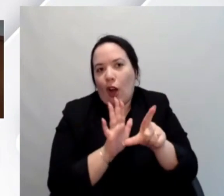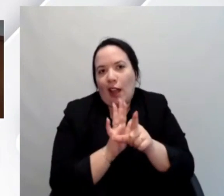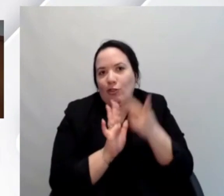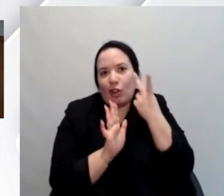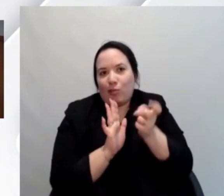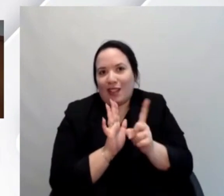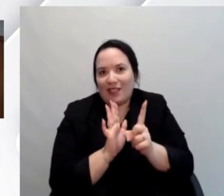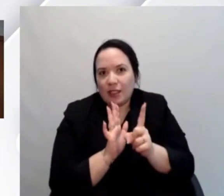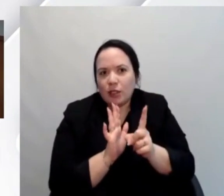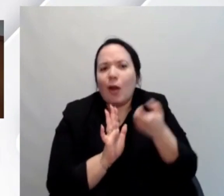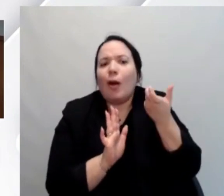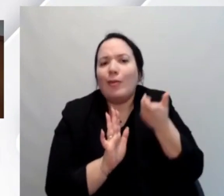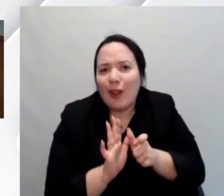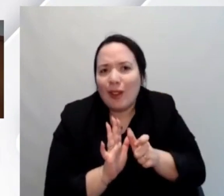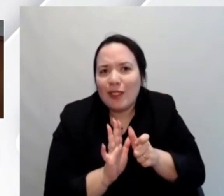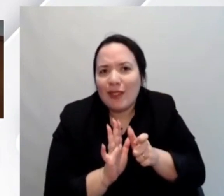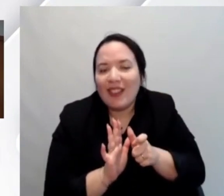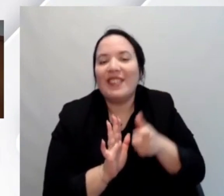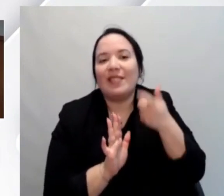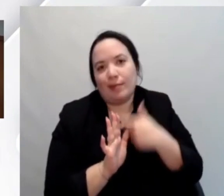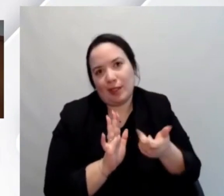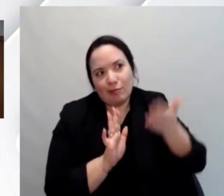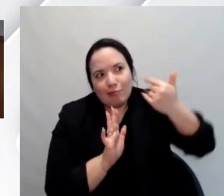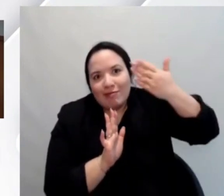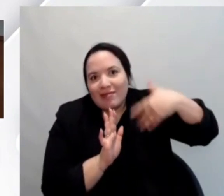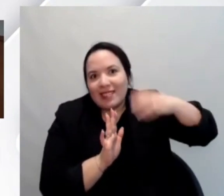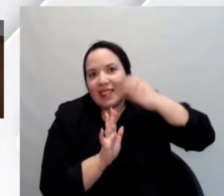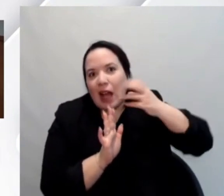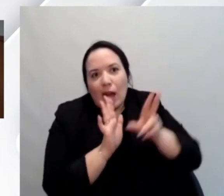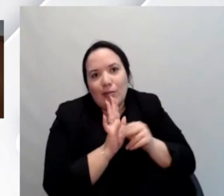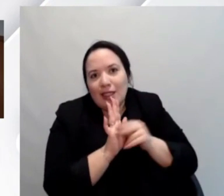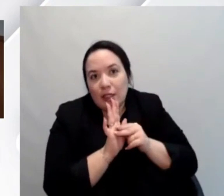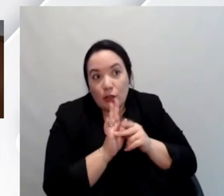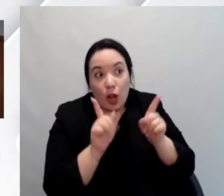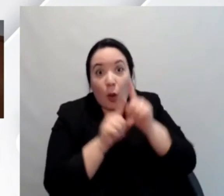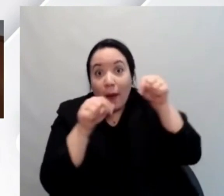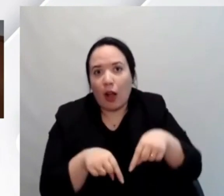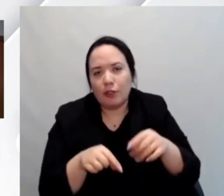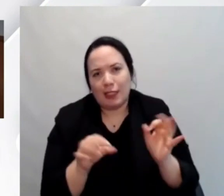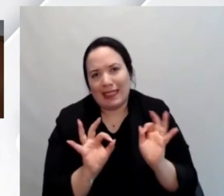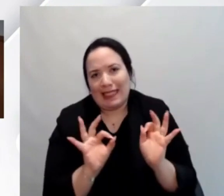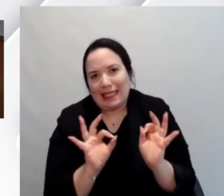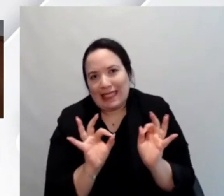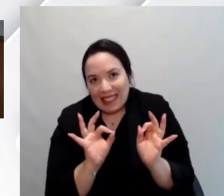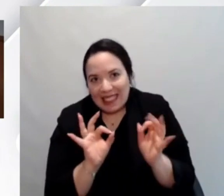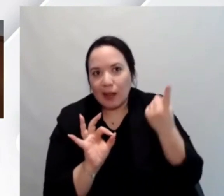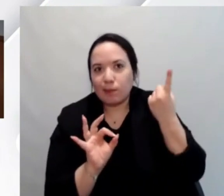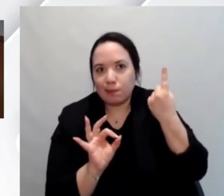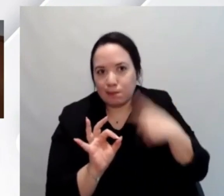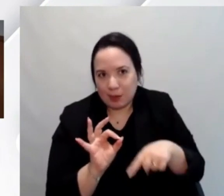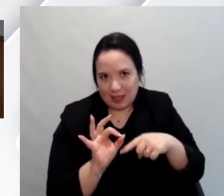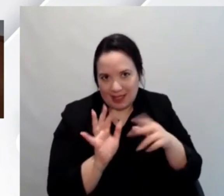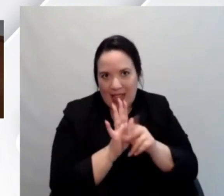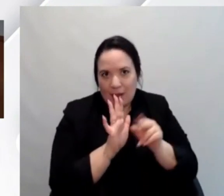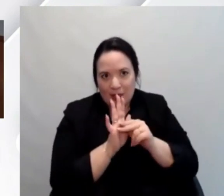proprio perché non c'erano ancora le app mobile così come oggi le conosciamo e come si sono poi